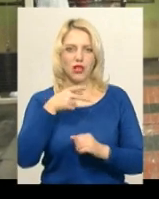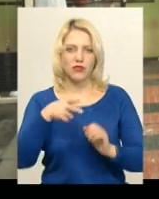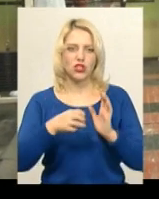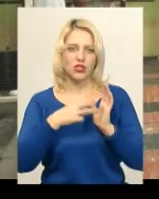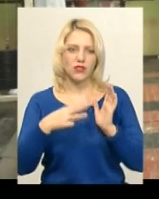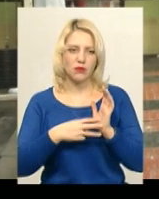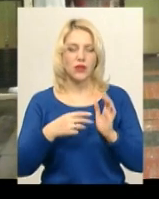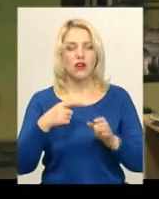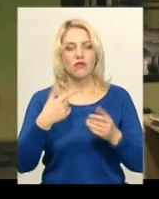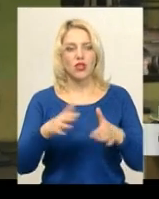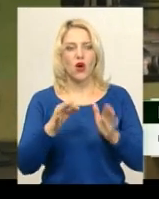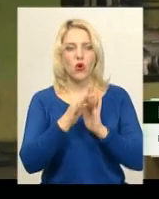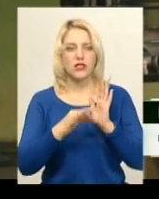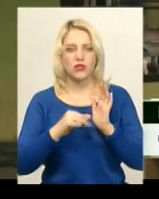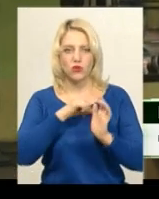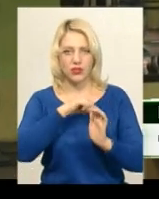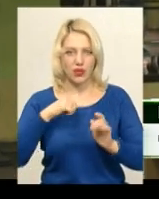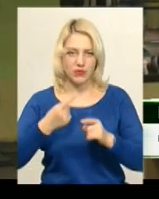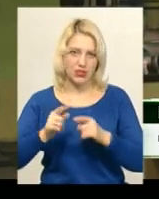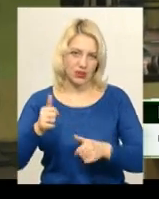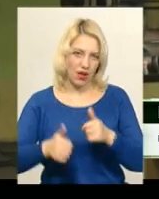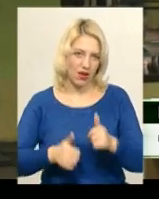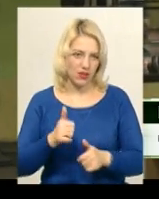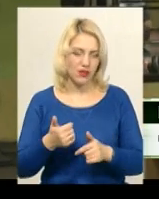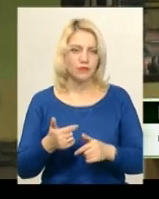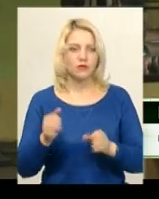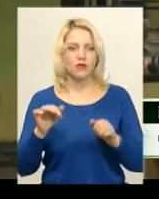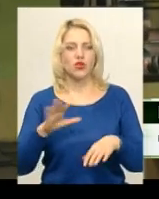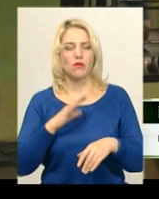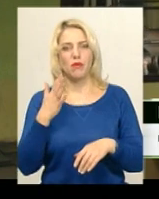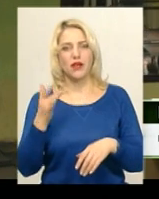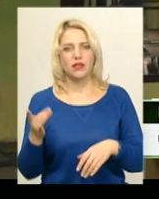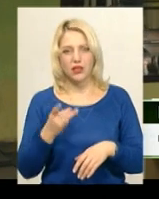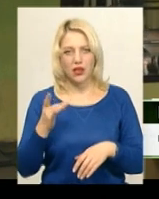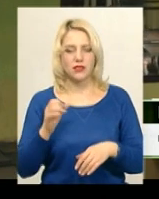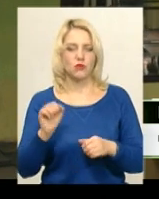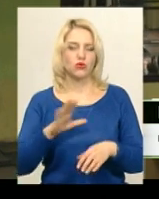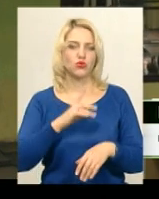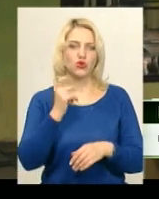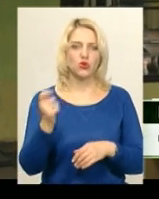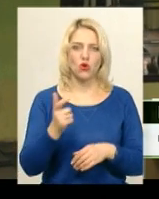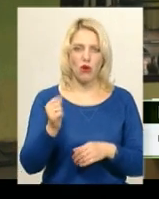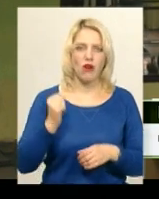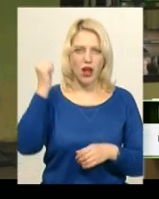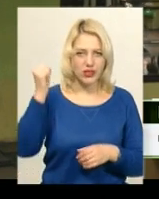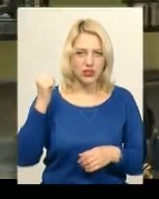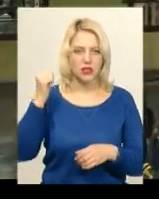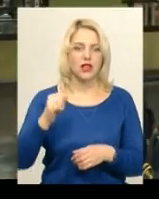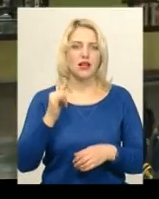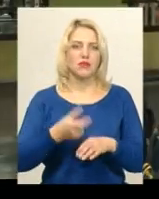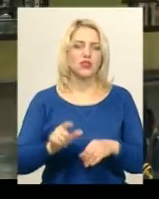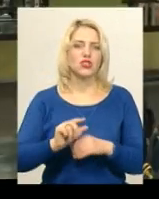він оцінює змагання. Учасник може підняти як від п'яти раз, так і до сто, і забільше як сто раз.